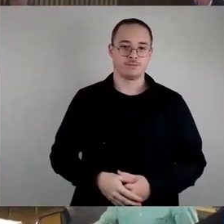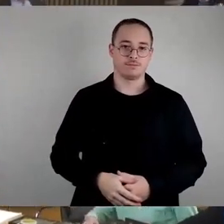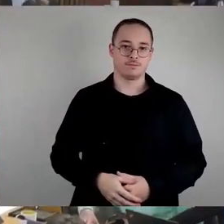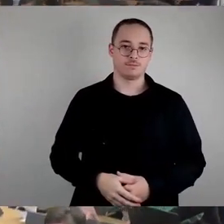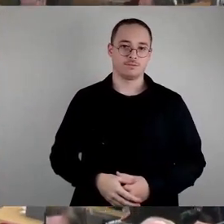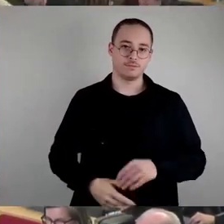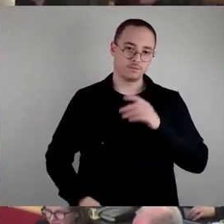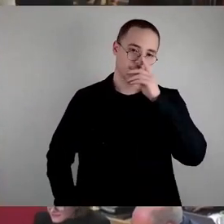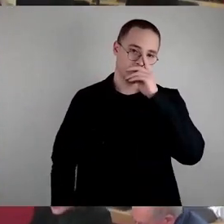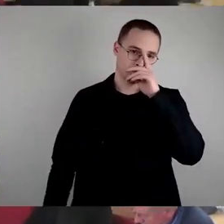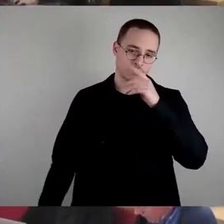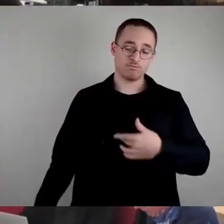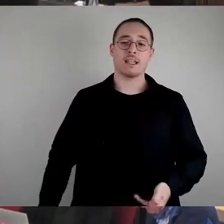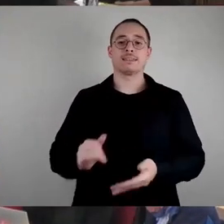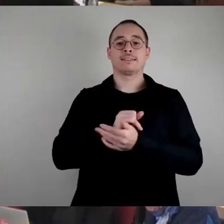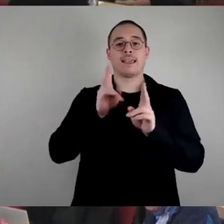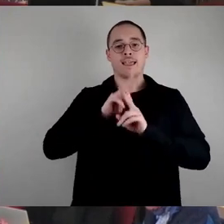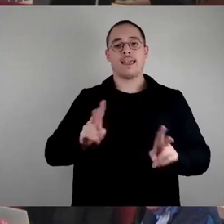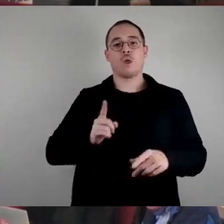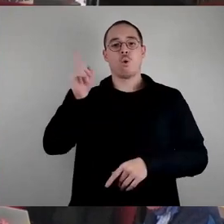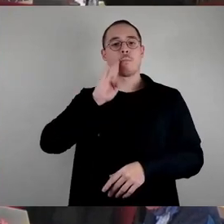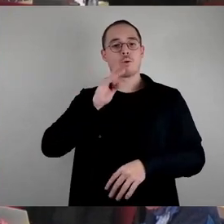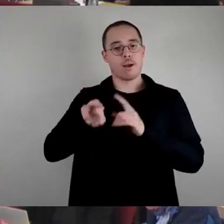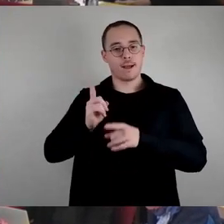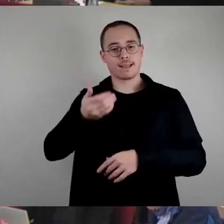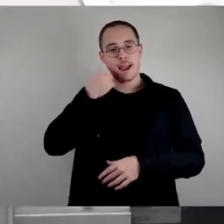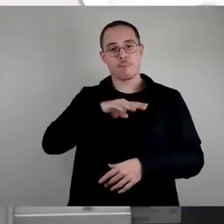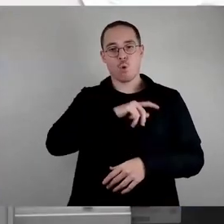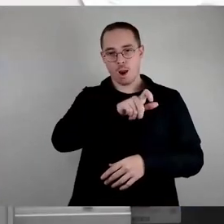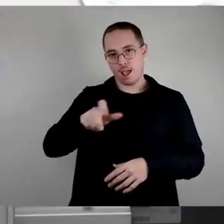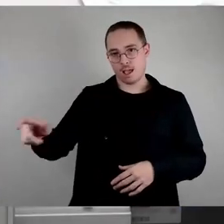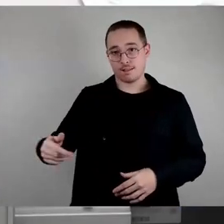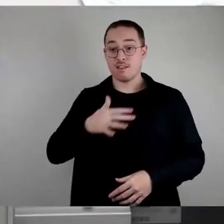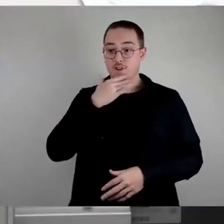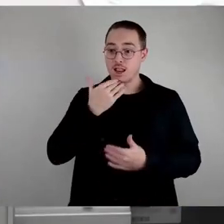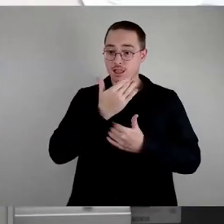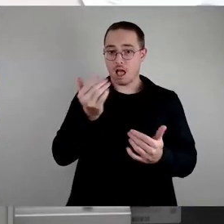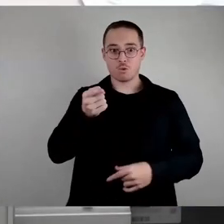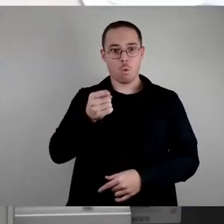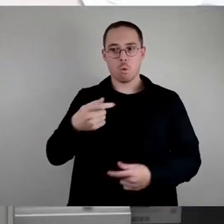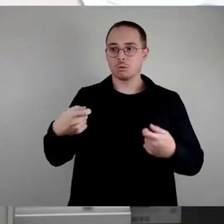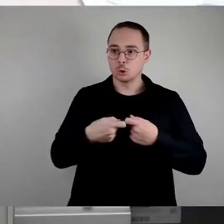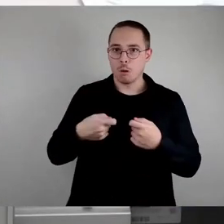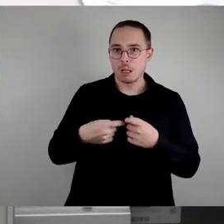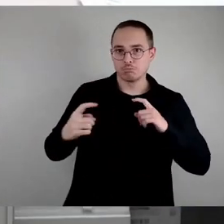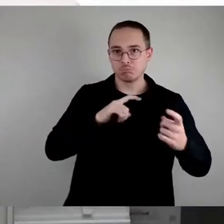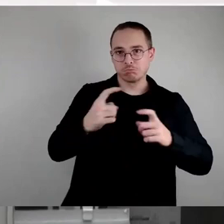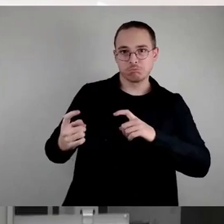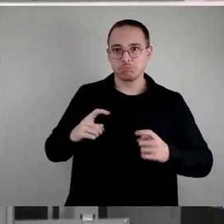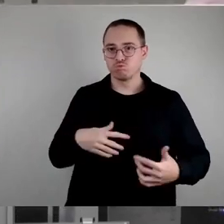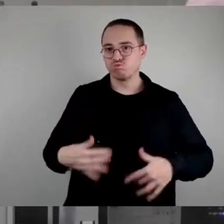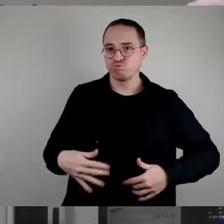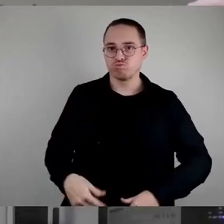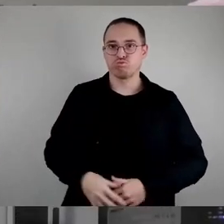Sehr geehrter Herr Obergemeister, sehr geehrte Kolleginnen und Kollegen, vielen Dank für diese sehr spannende Debatte, wo dann doch mal wieder die